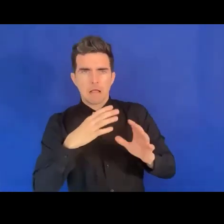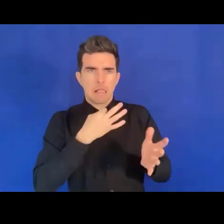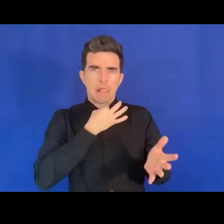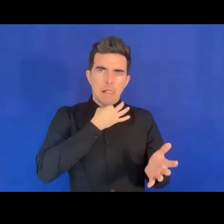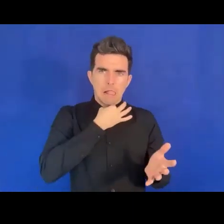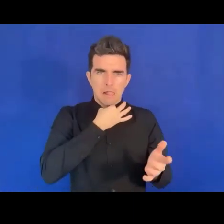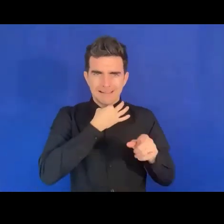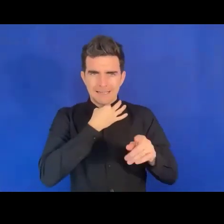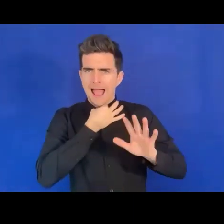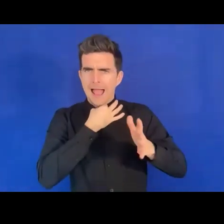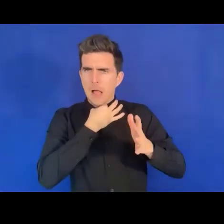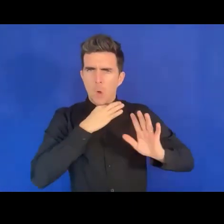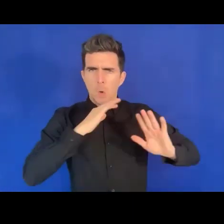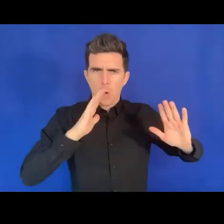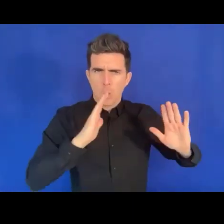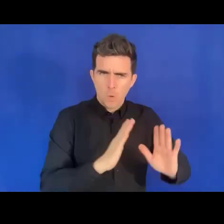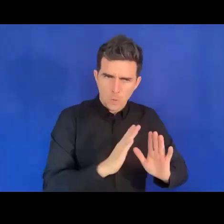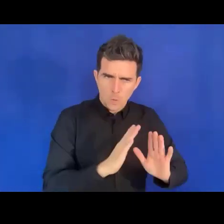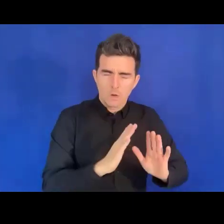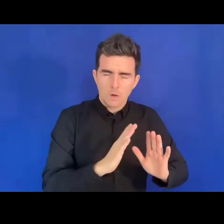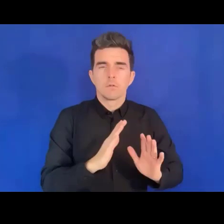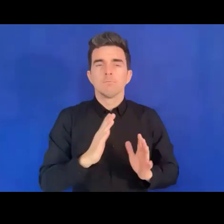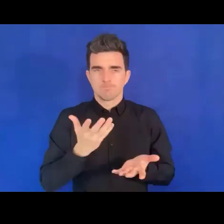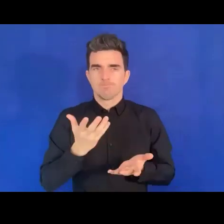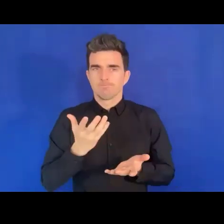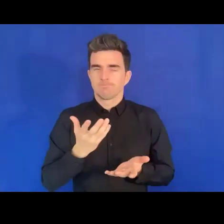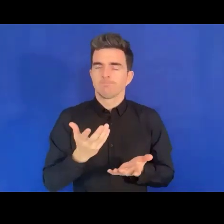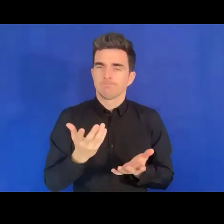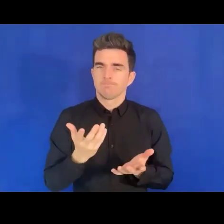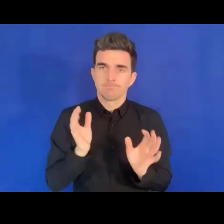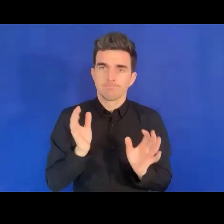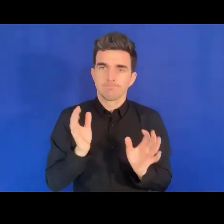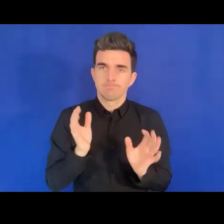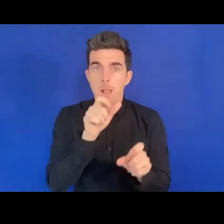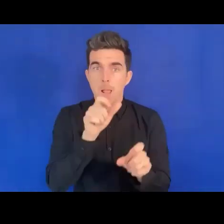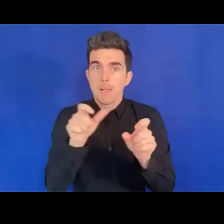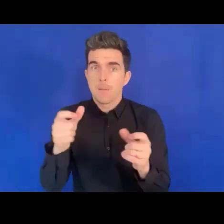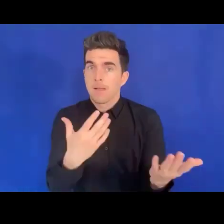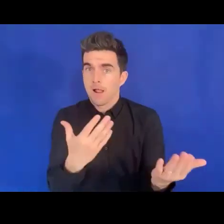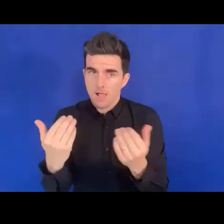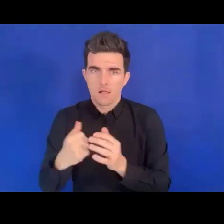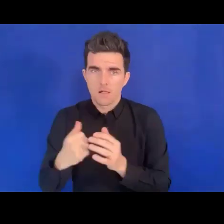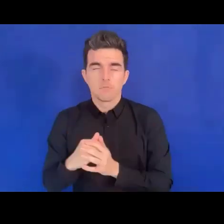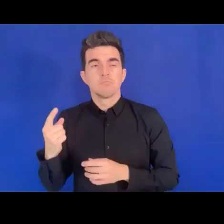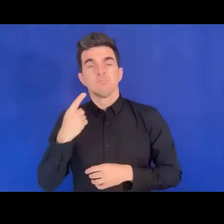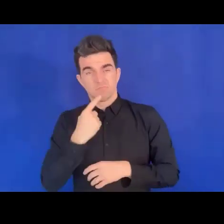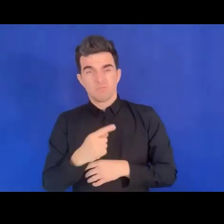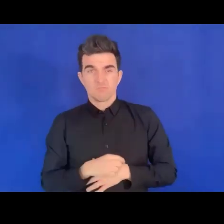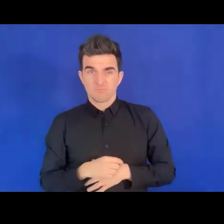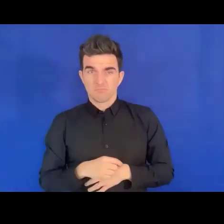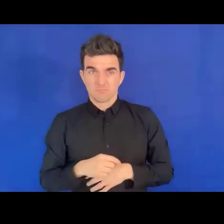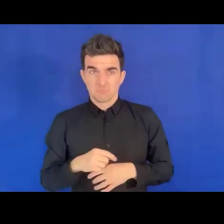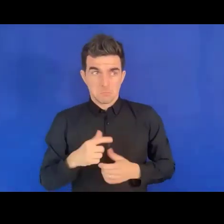Et la façon de le faire, de faire participer les personnes handicapées dans tous ces